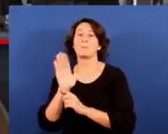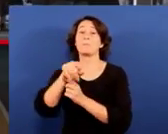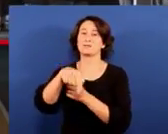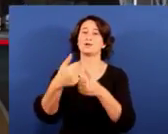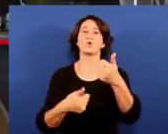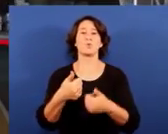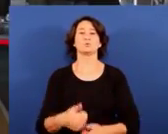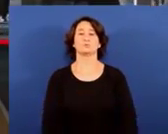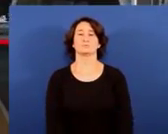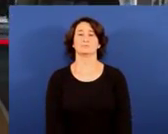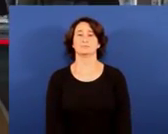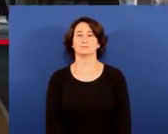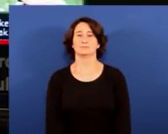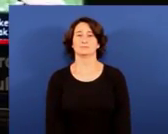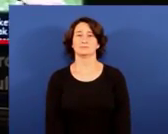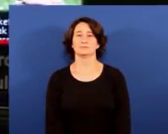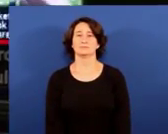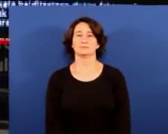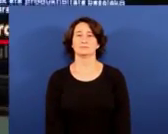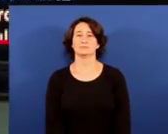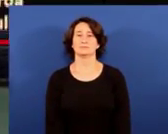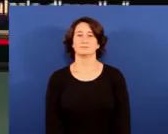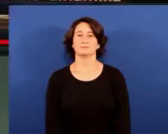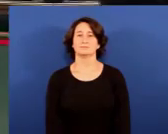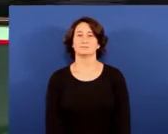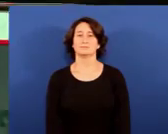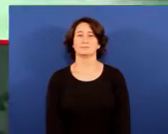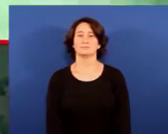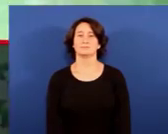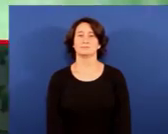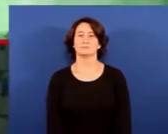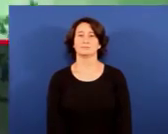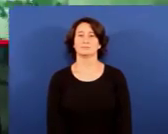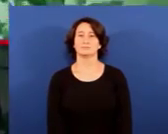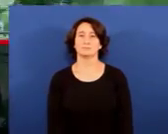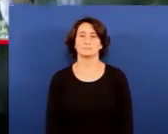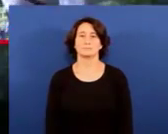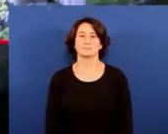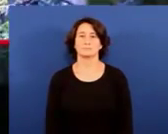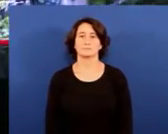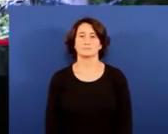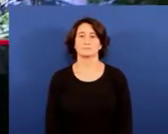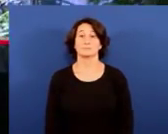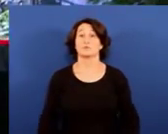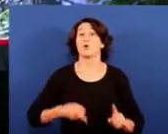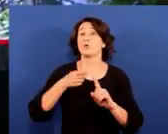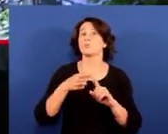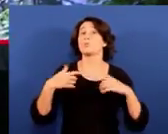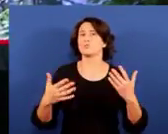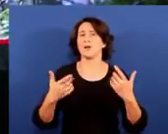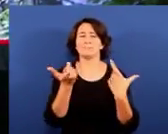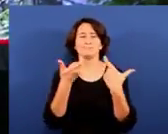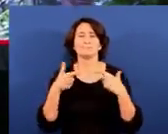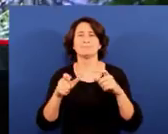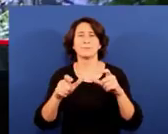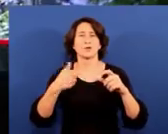bizitaldia lehio zabalean amaitzeko. Han egon ziren protagonista nagusiak ere, egazti migratzaieak. Urdei bai bir zenter zentroak